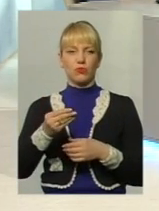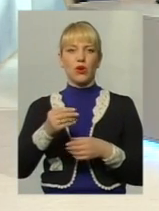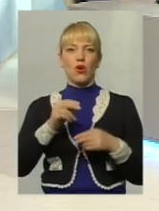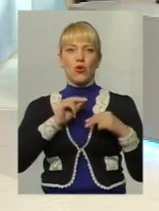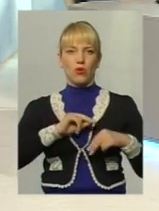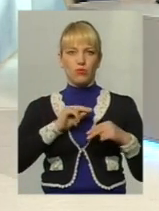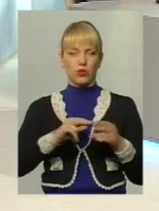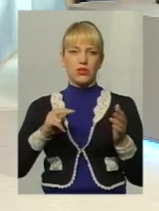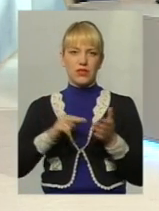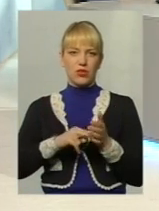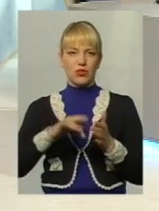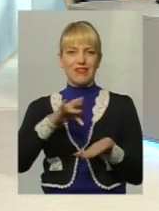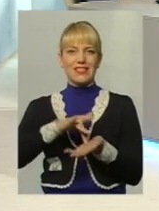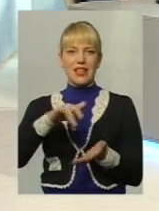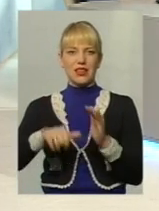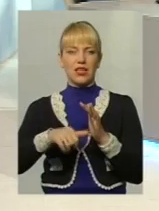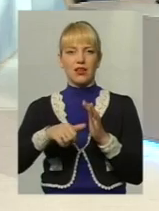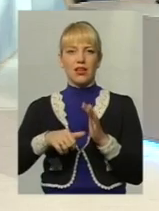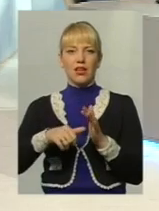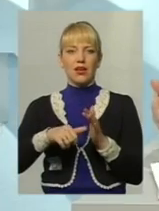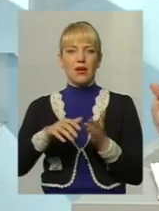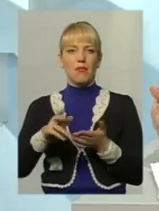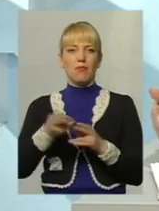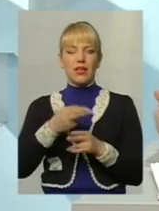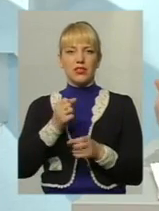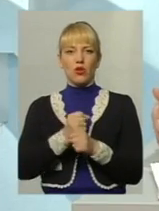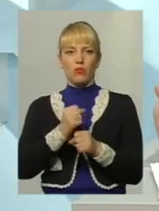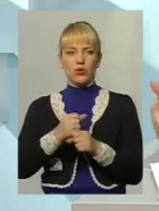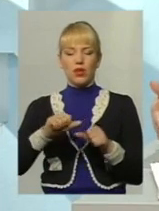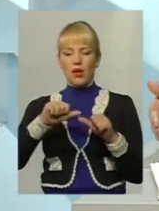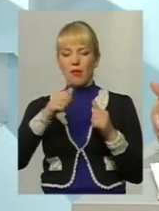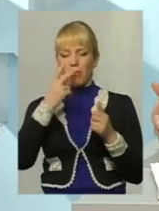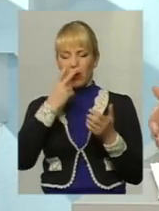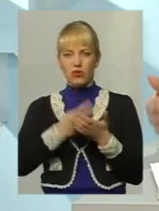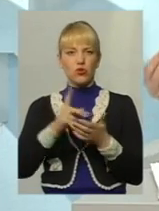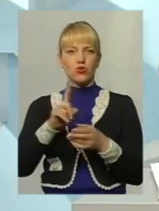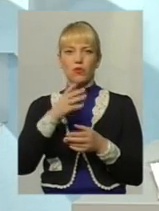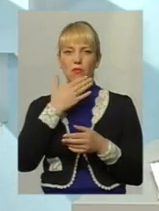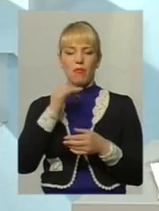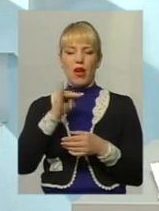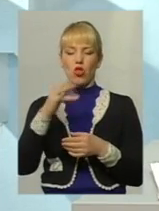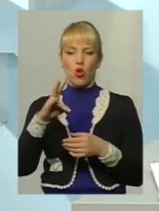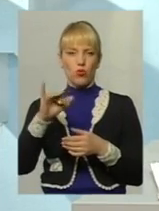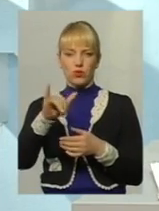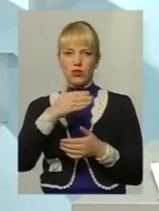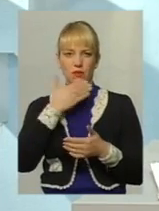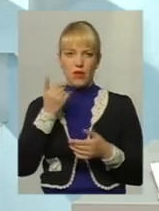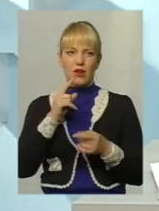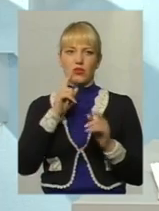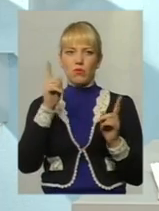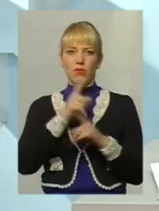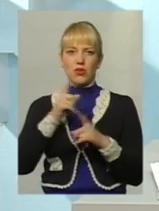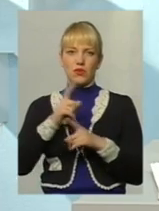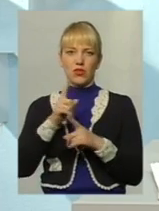стають в статус безробітних, переоформляють майно, щоб показати свій скрутний майновий стан і таким чином мінімізувати